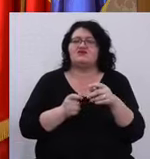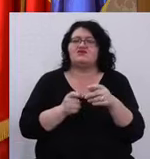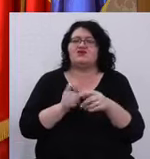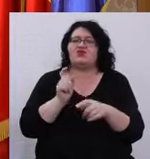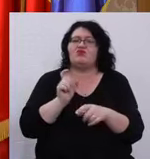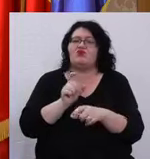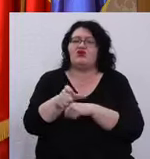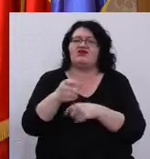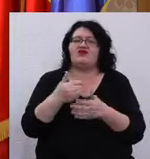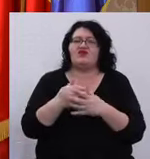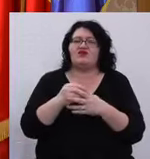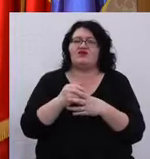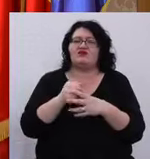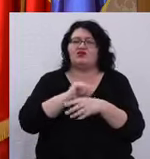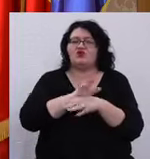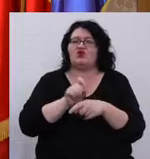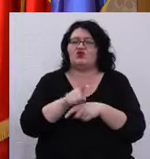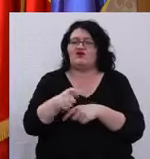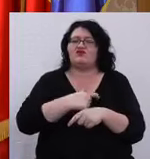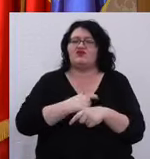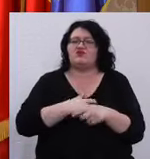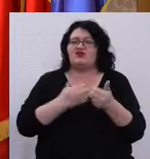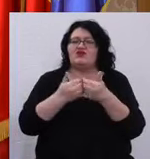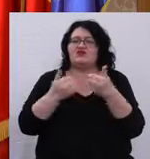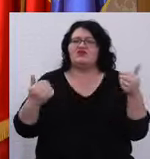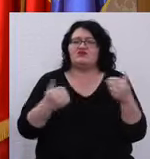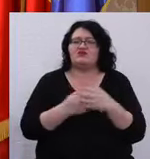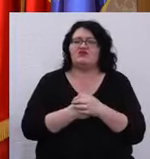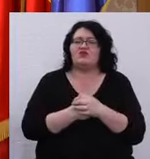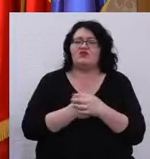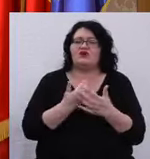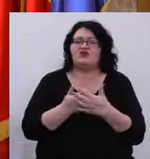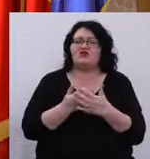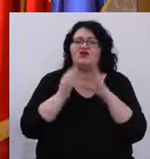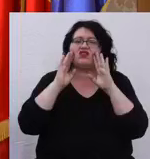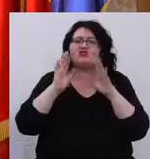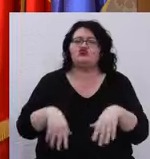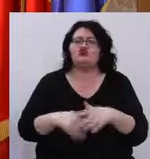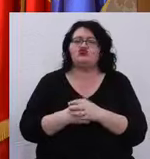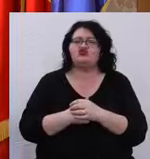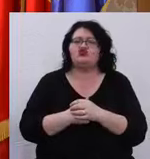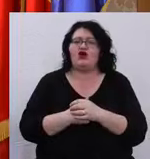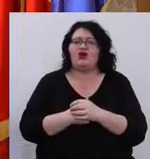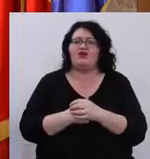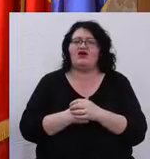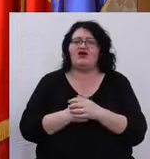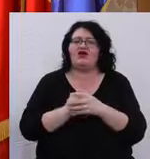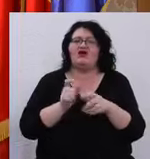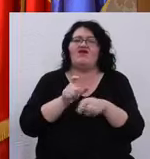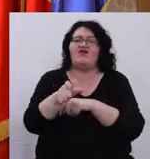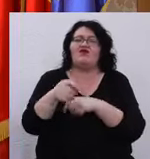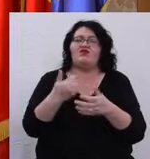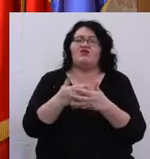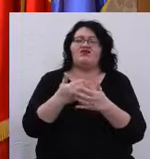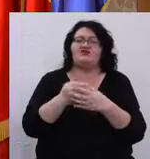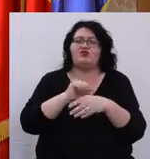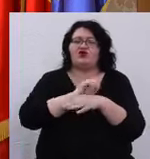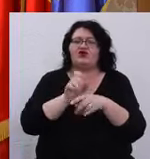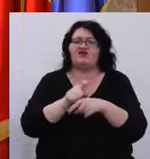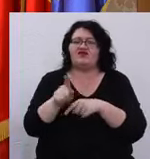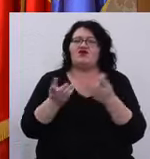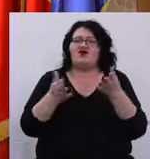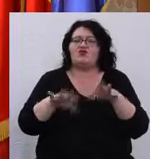pandemia, nu ne putem lăsa dezbinați pentru că degeabă învengem pandemia dacă moare